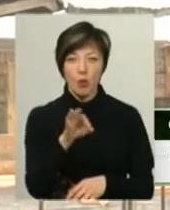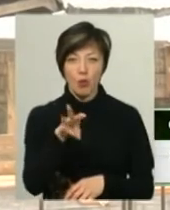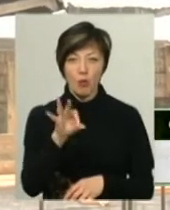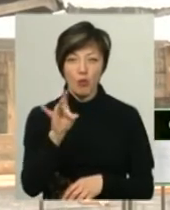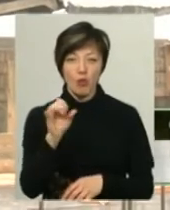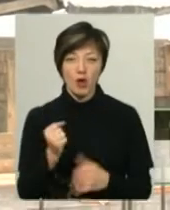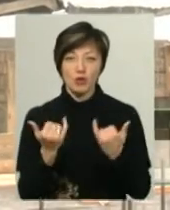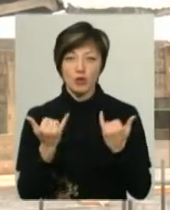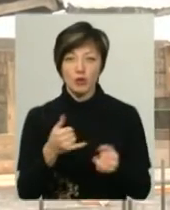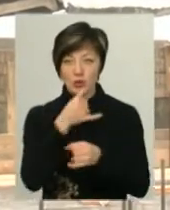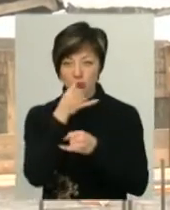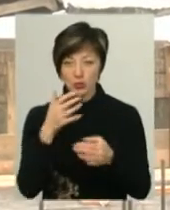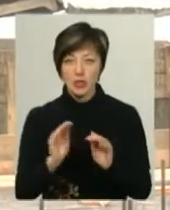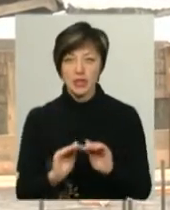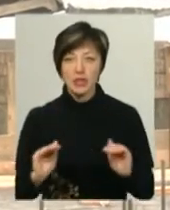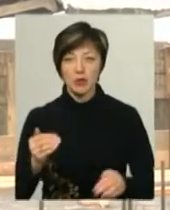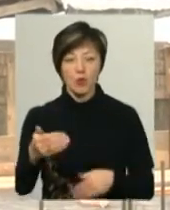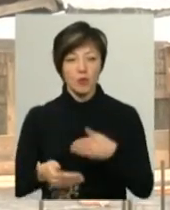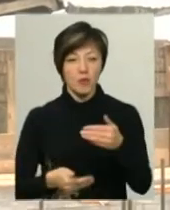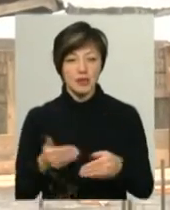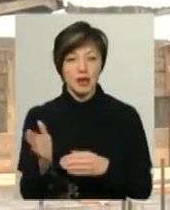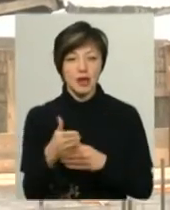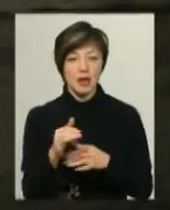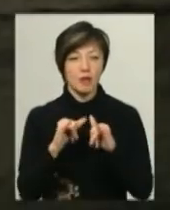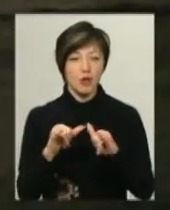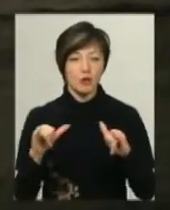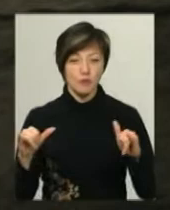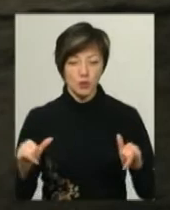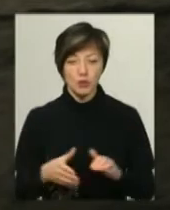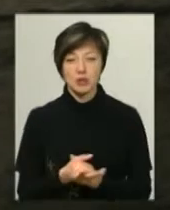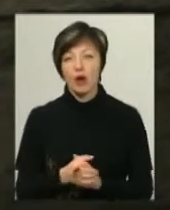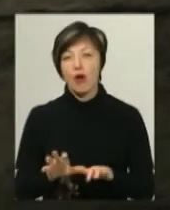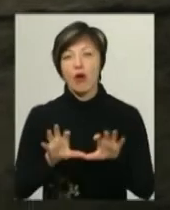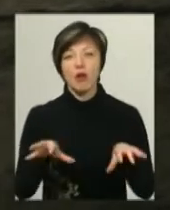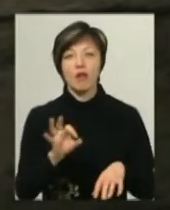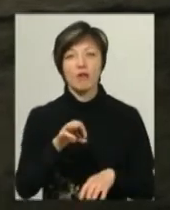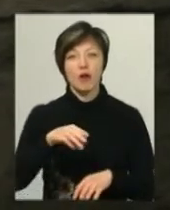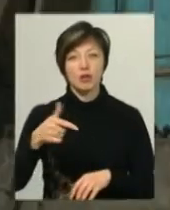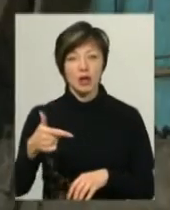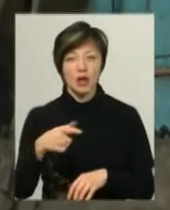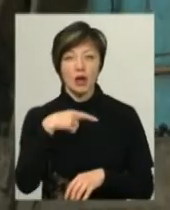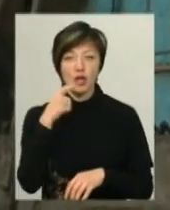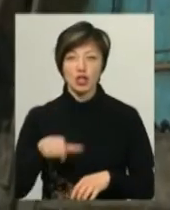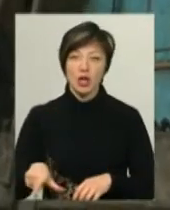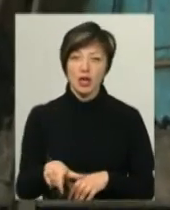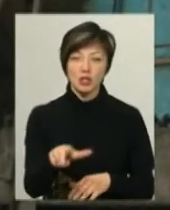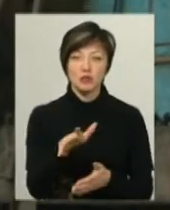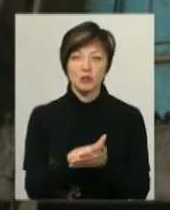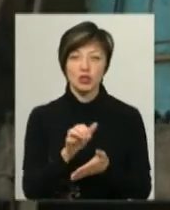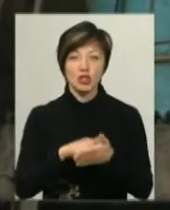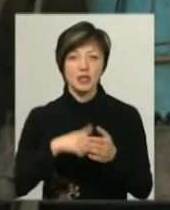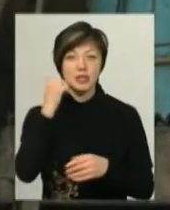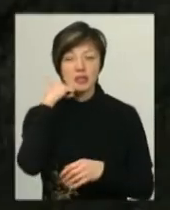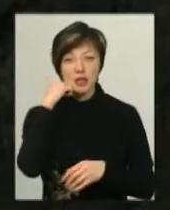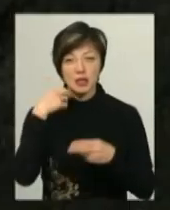не можуть дітки купатися, риба розводитися. Голова ОТГ каже, річка Хомора забруднювалася через застарілу